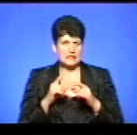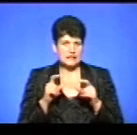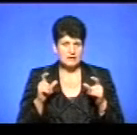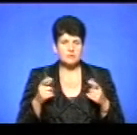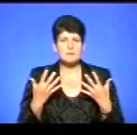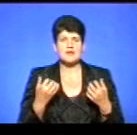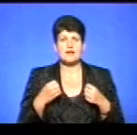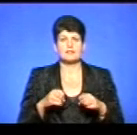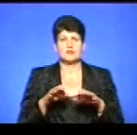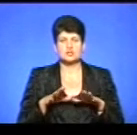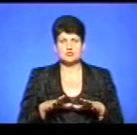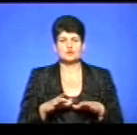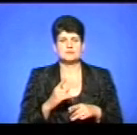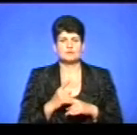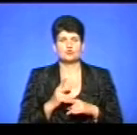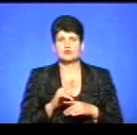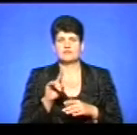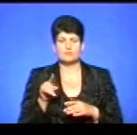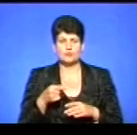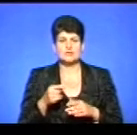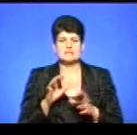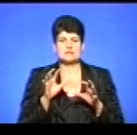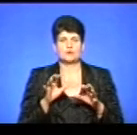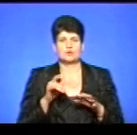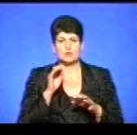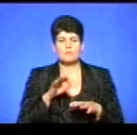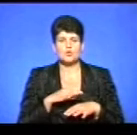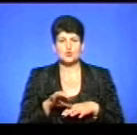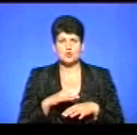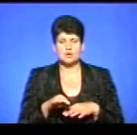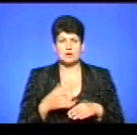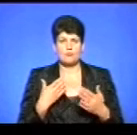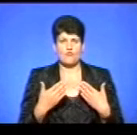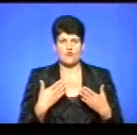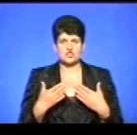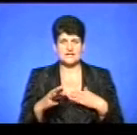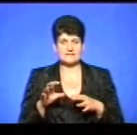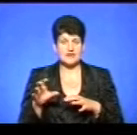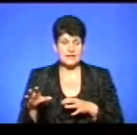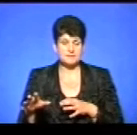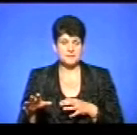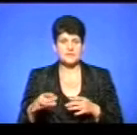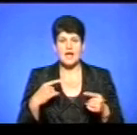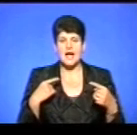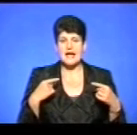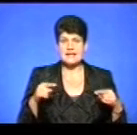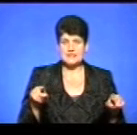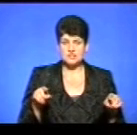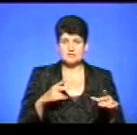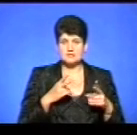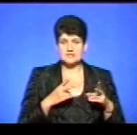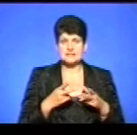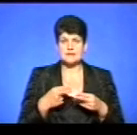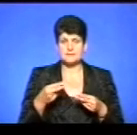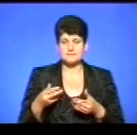що заборонити цирків, які не дотримуються вимог законодавства України про жорстоке поводження з тваринами. І інша петиція – це зараз триває